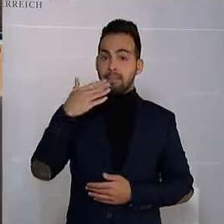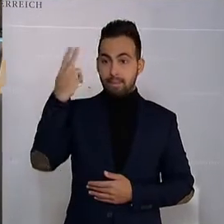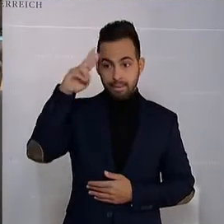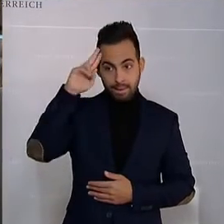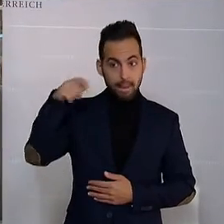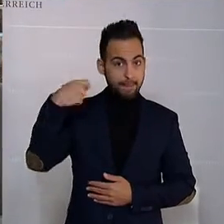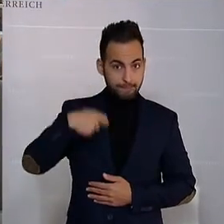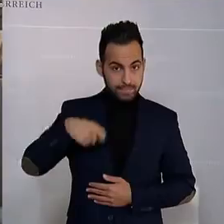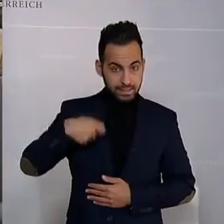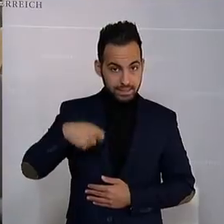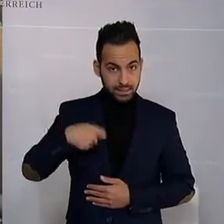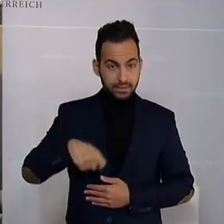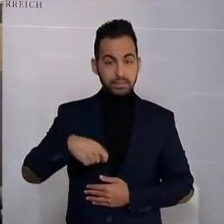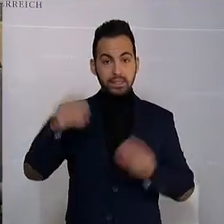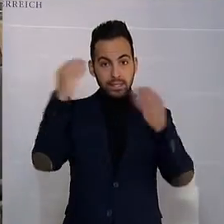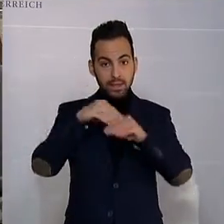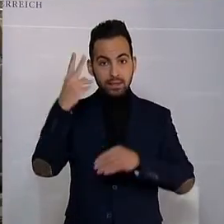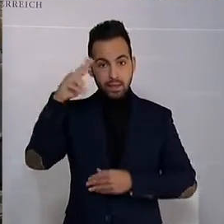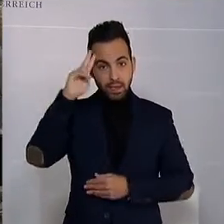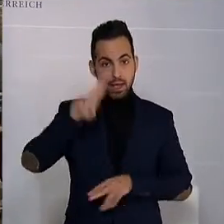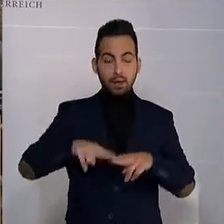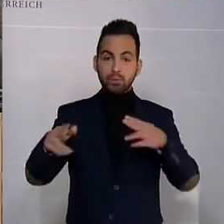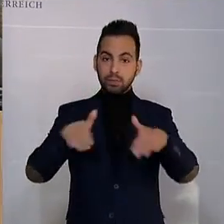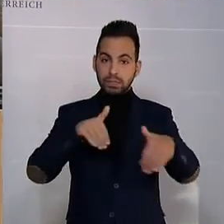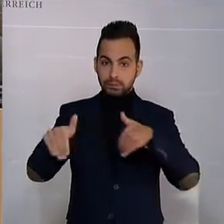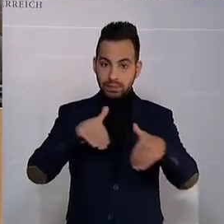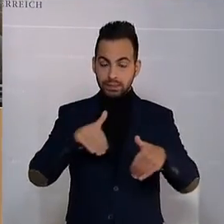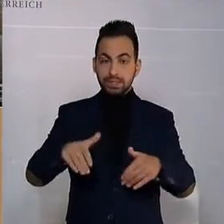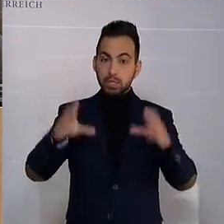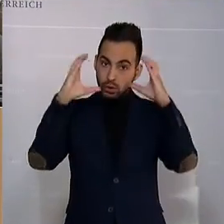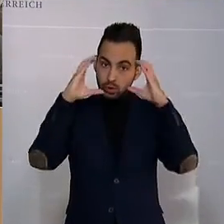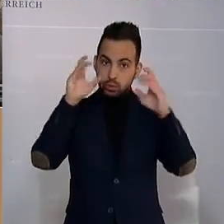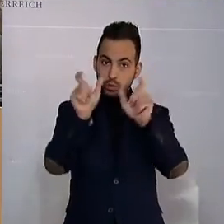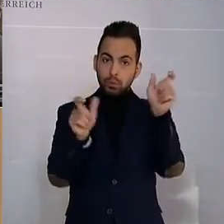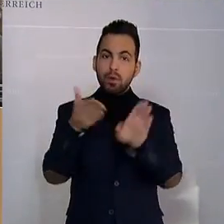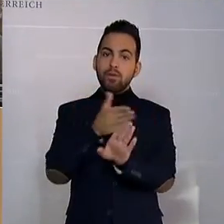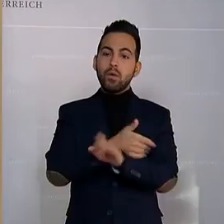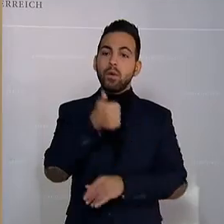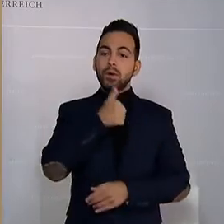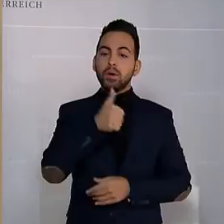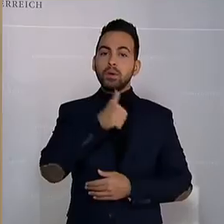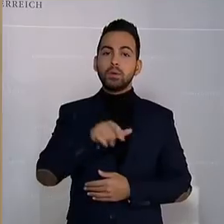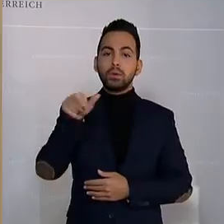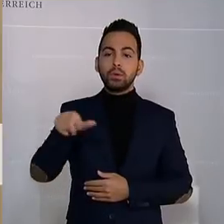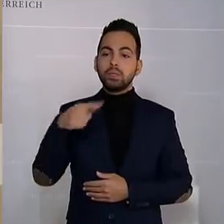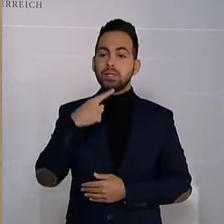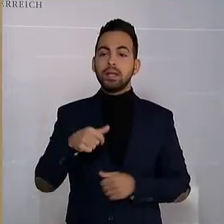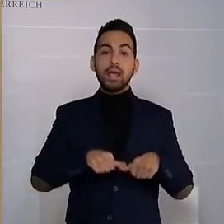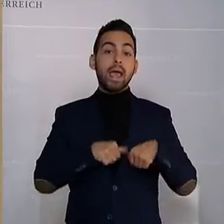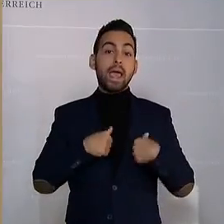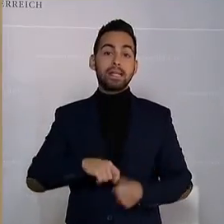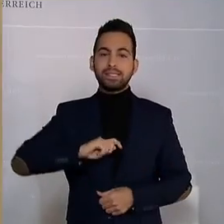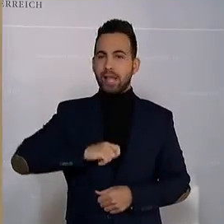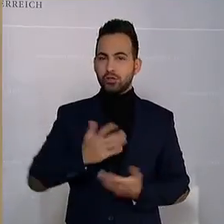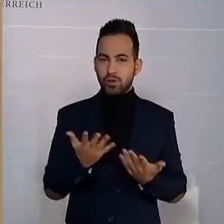sehr geehrter Herr Bundesminister, geschätzte Zuschauerinnen und Zuschauer, Sie haben vorher von den Grünen gehört, was da die Herzenseinstellung ist. Die